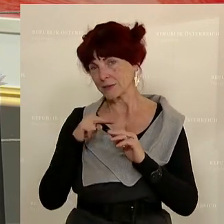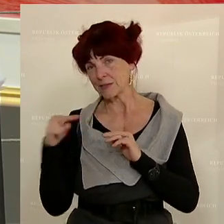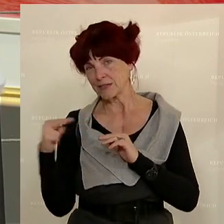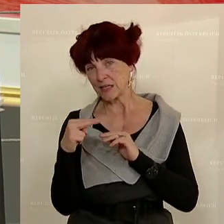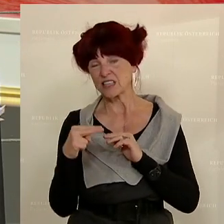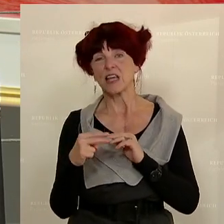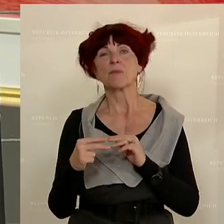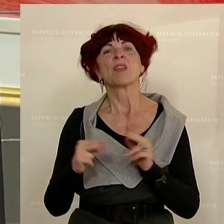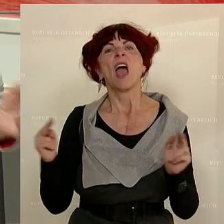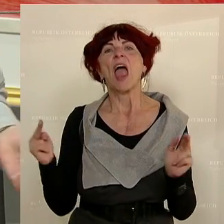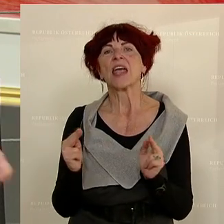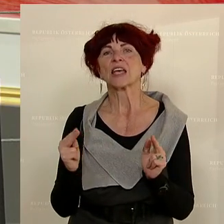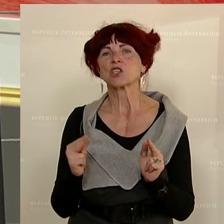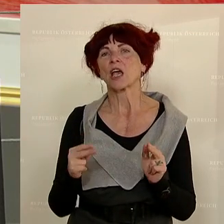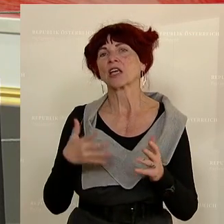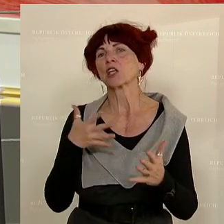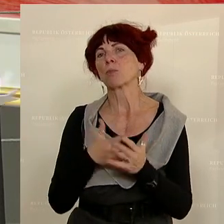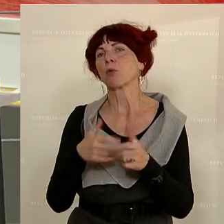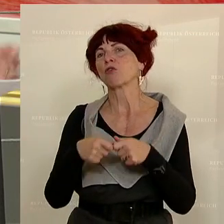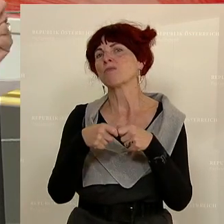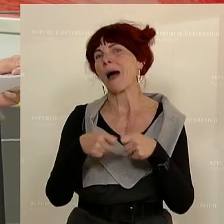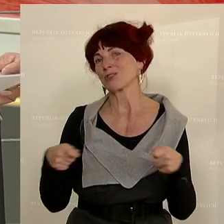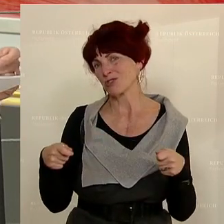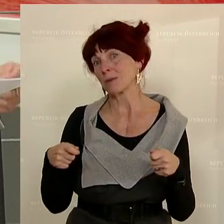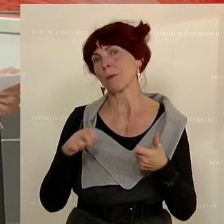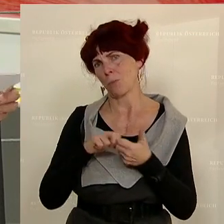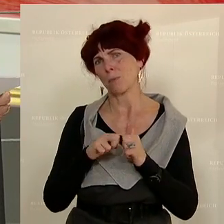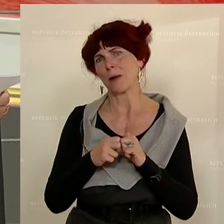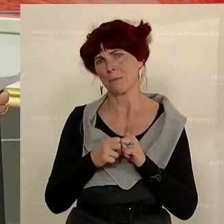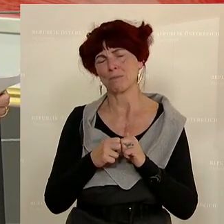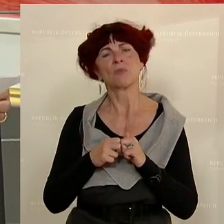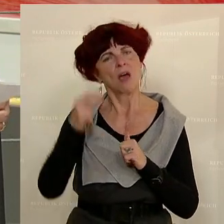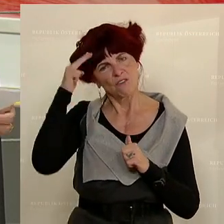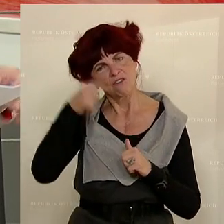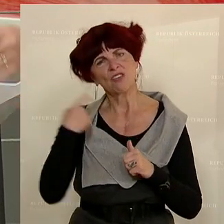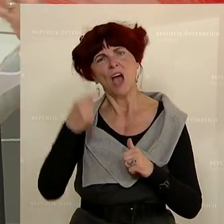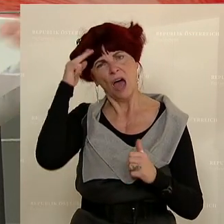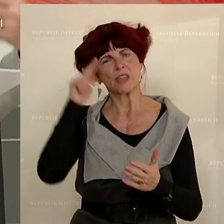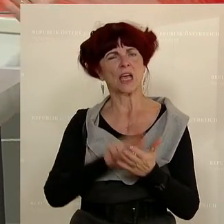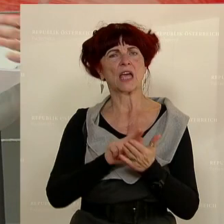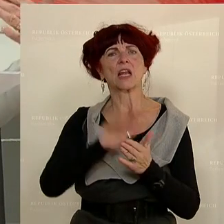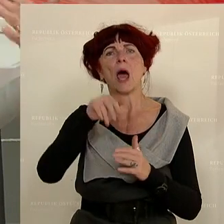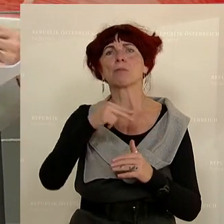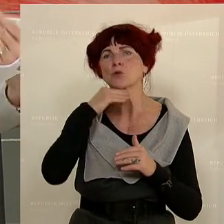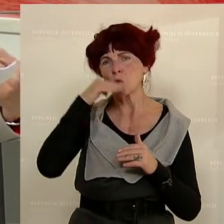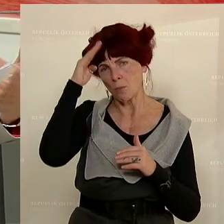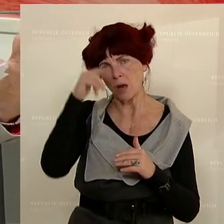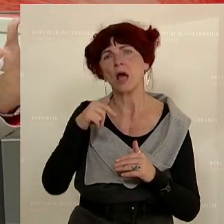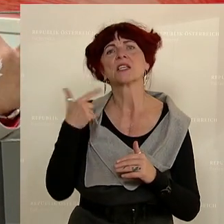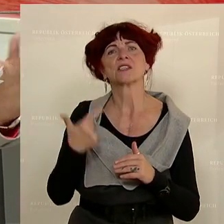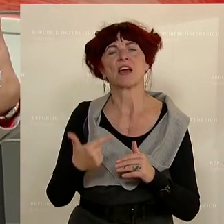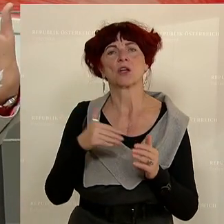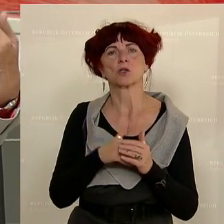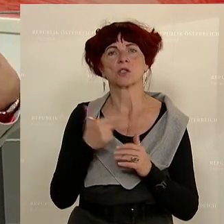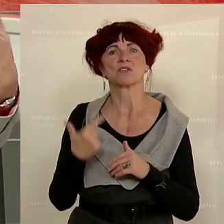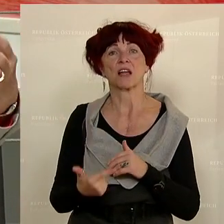problematisch. Was wir anerkennen ist, dass es ab Sommer 2020 dann es dem AMS gelungen ist,